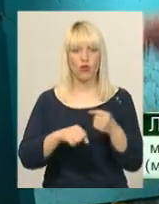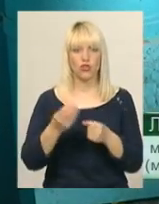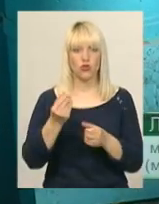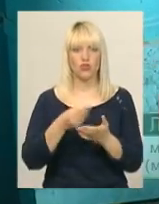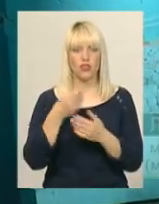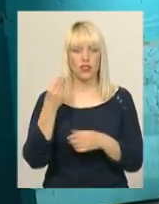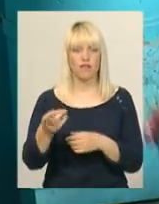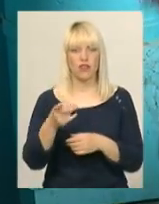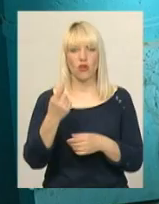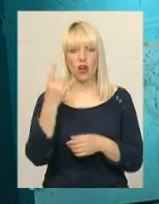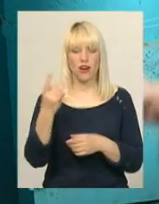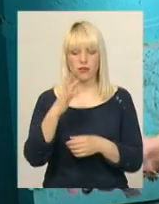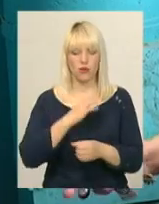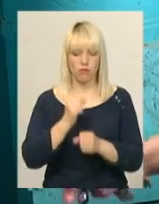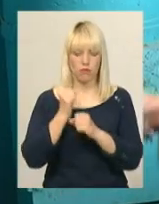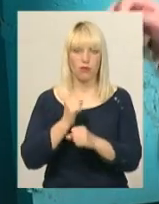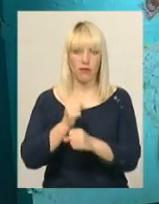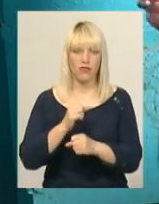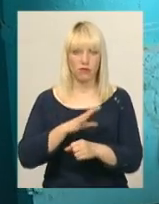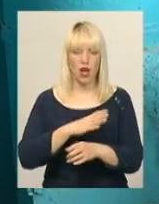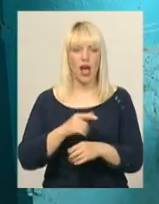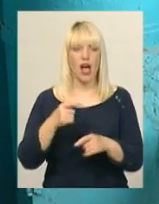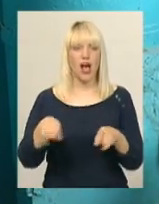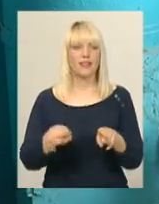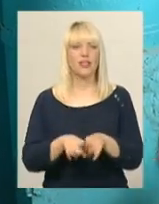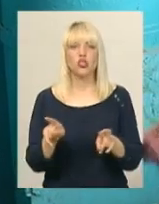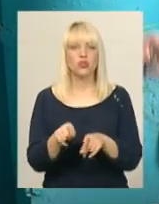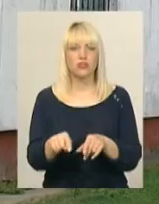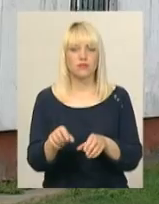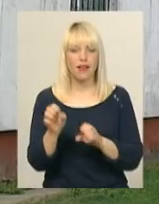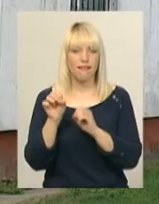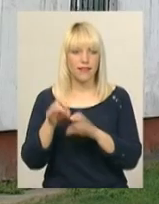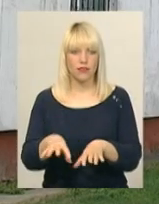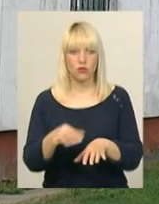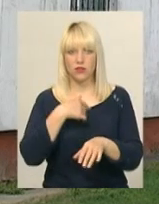гроші платили, то він якусь пробив, а це вже так забили, якусь, чи доску кинули, чи шло.